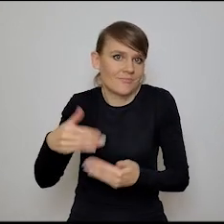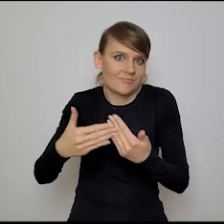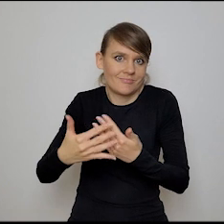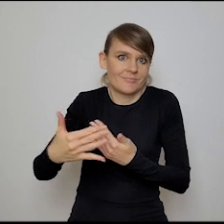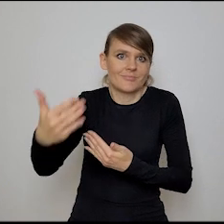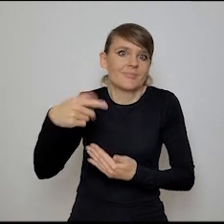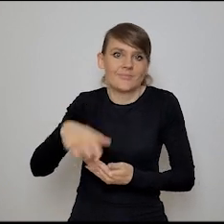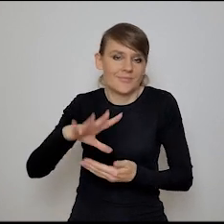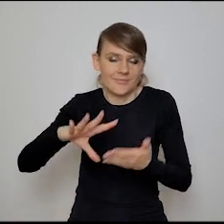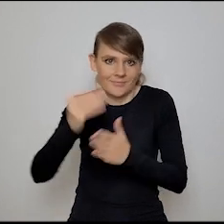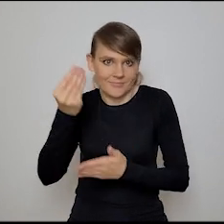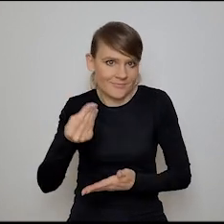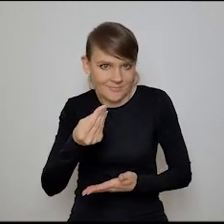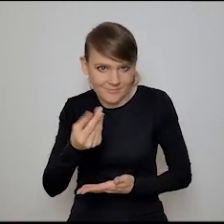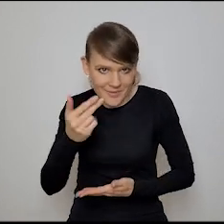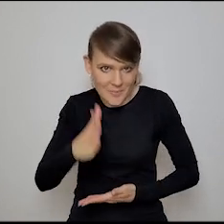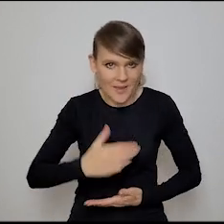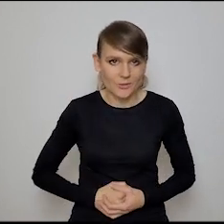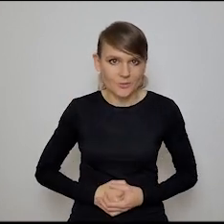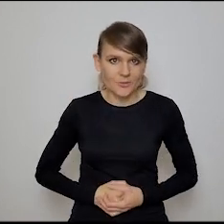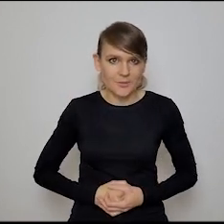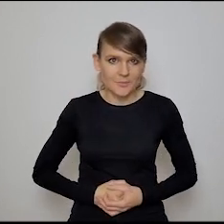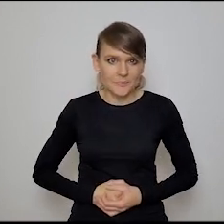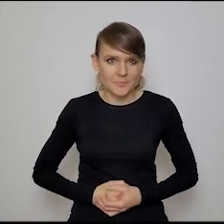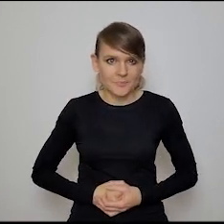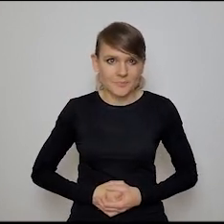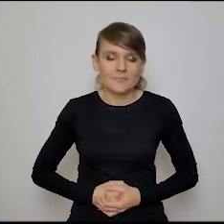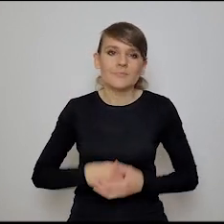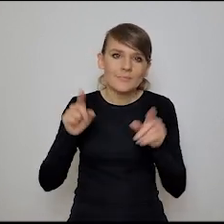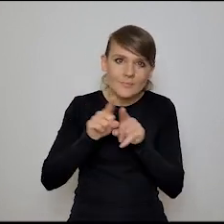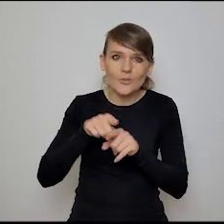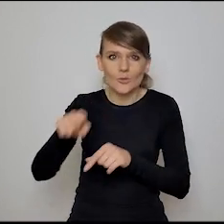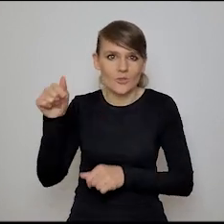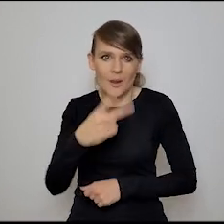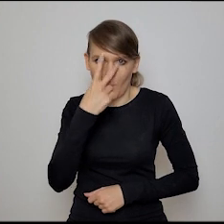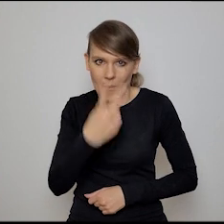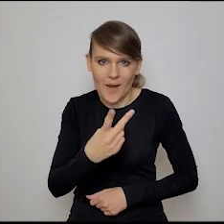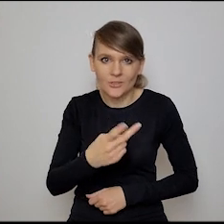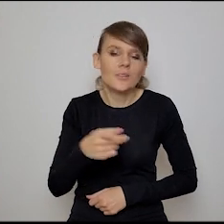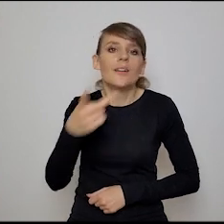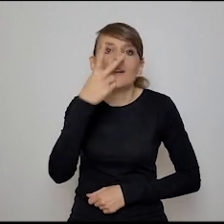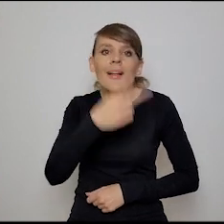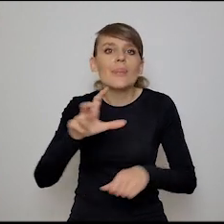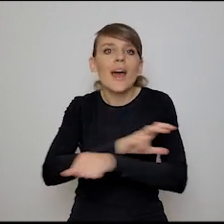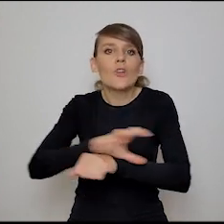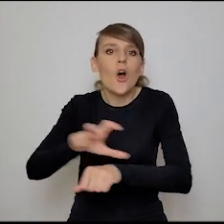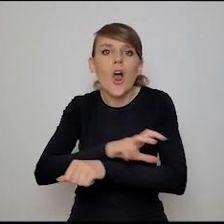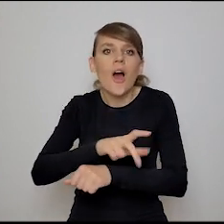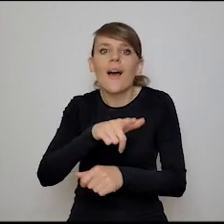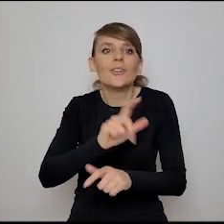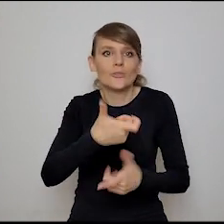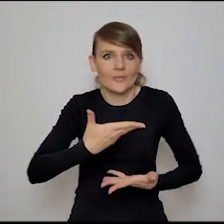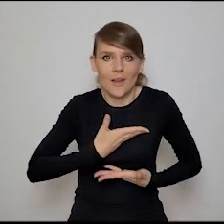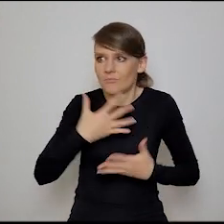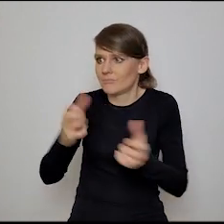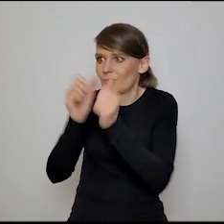że nie wyczerpią się, więc to też na to trzeba trochę spojrzeć, że mamy też, popatrz, gdzie nas zaprowadziła technologia do odkrycia